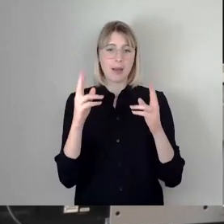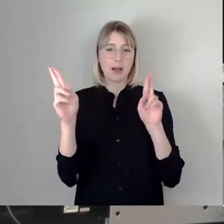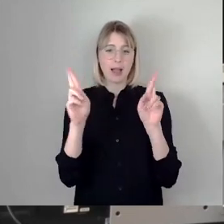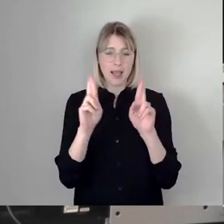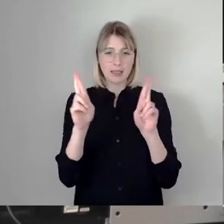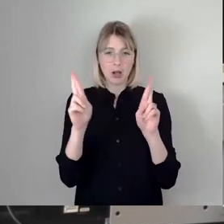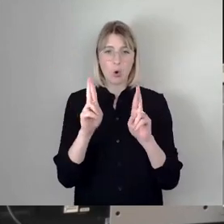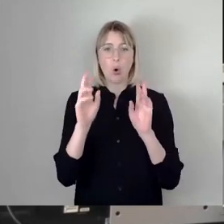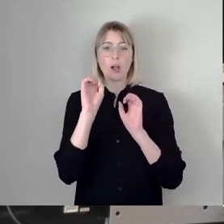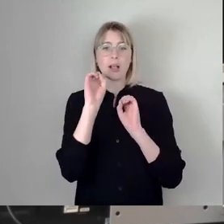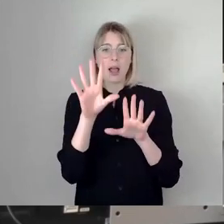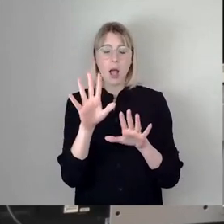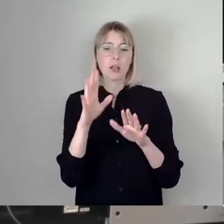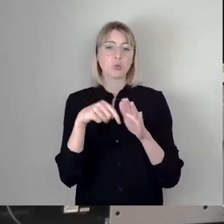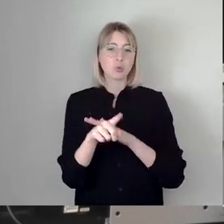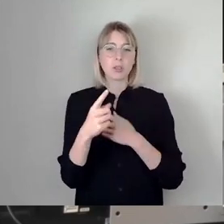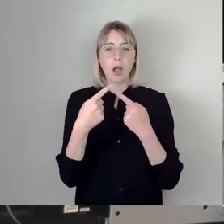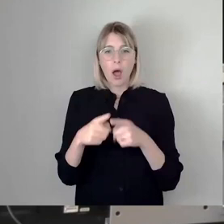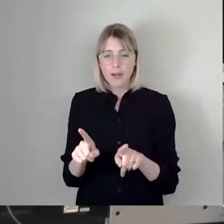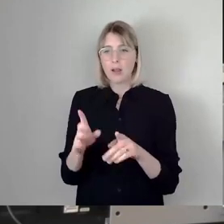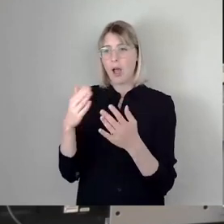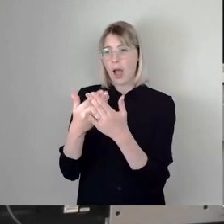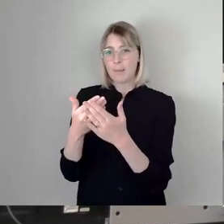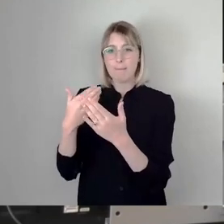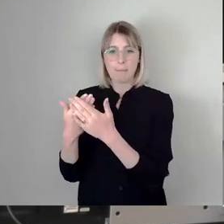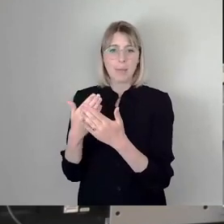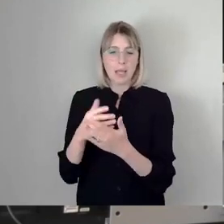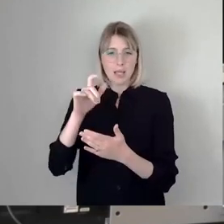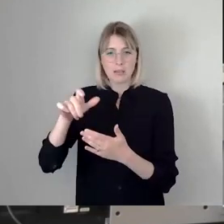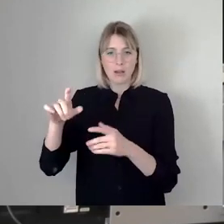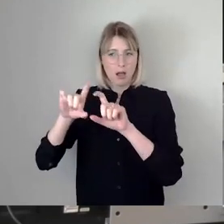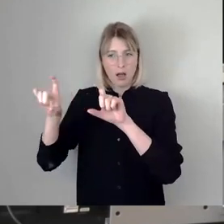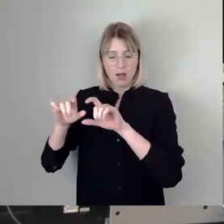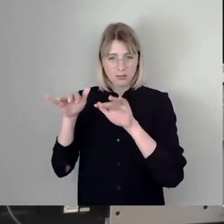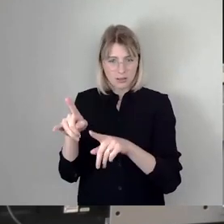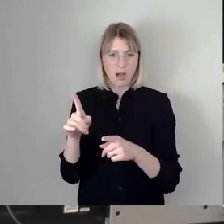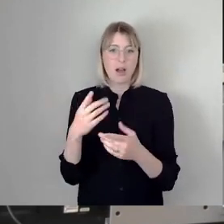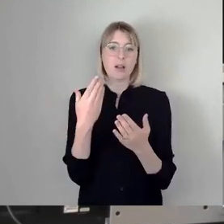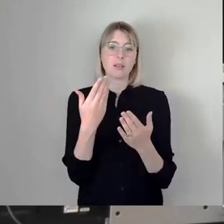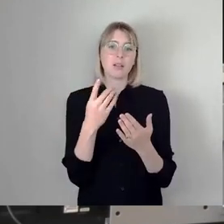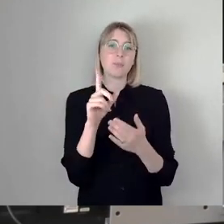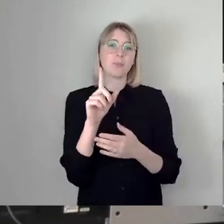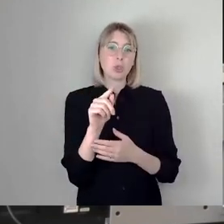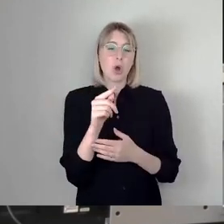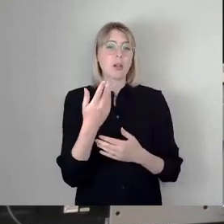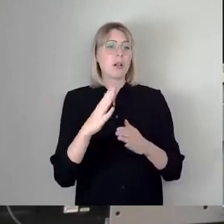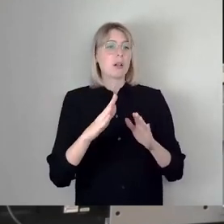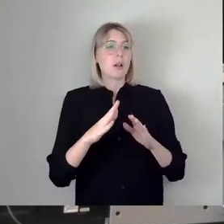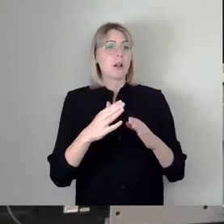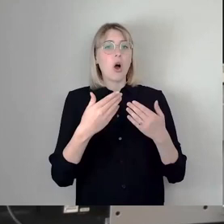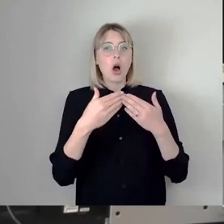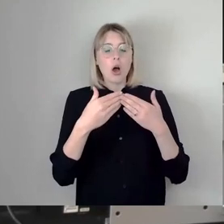andere potenzielle Anbieter gäbe und dass grundsätzlich öffentliche Flächen in dieser Form eben